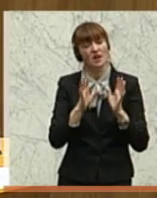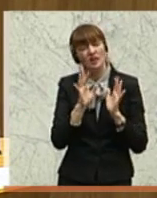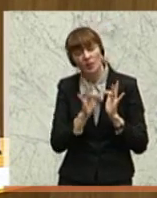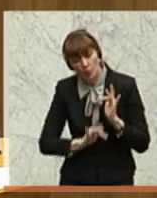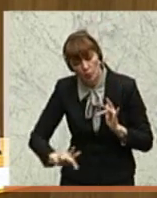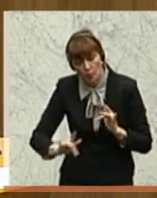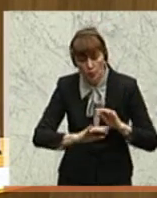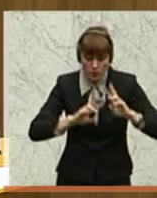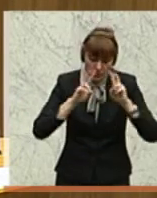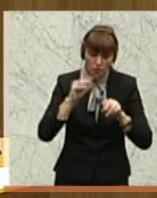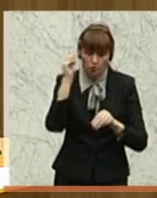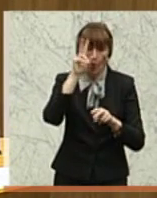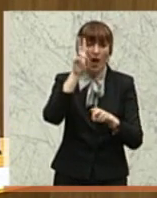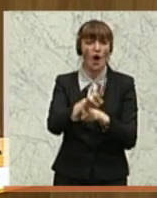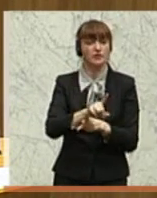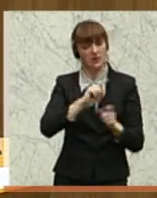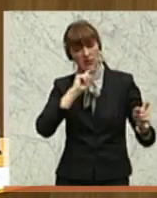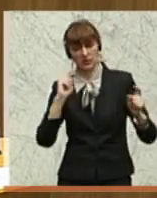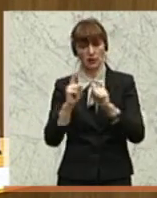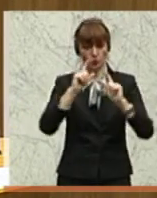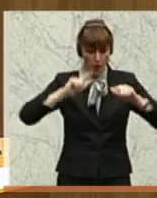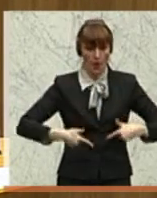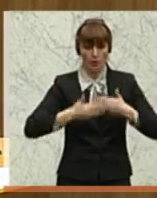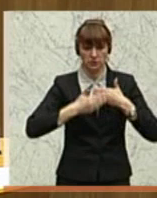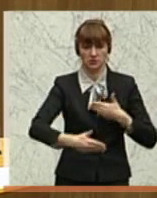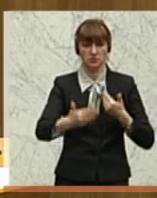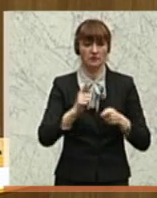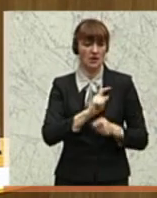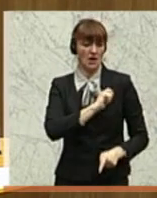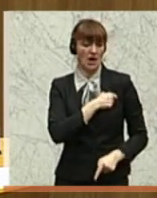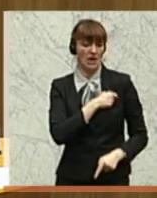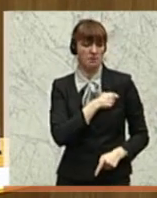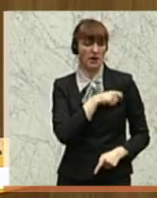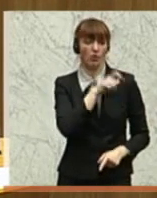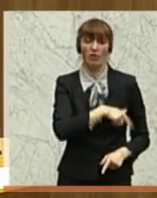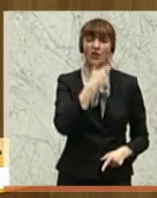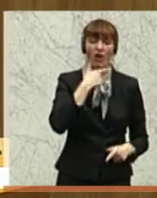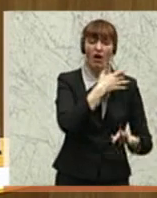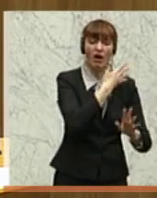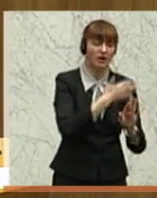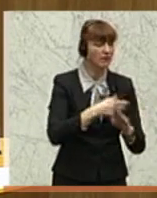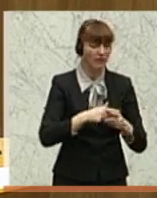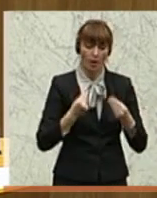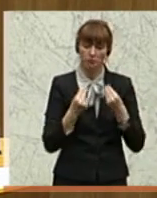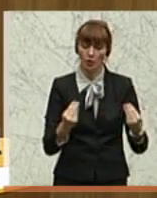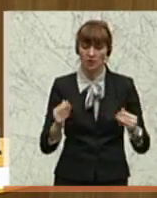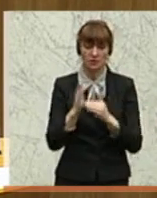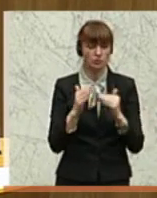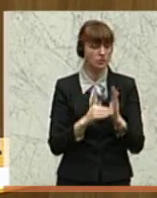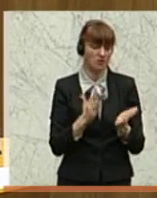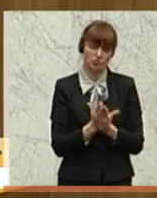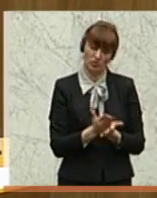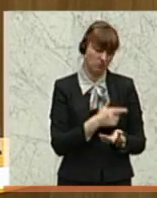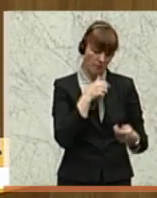Schulaufsicht zu diskutieren. Inspektoren der alten Art haben in diesem modernen System ausgedehnt.